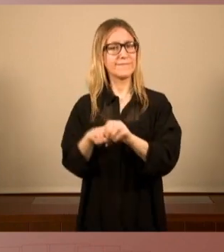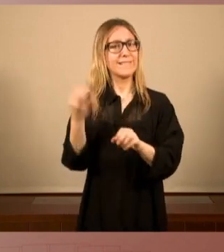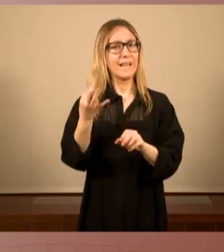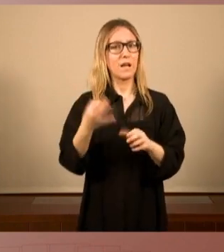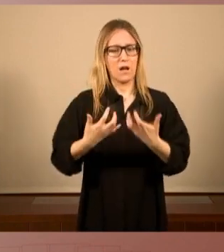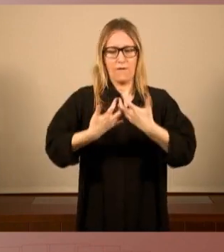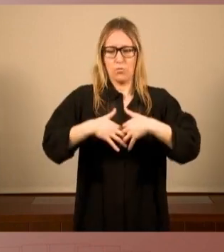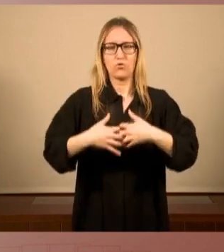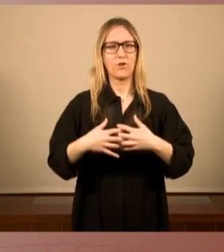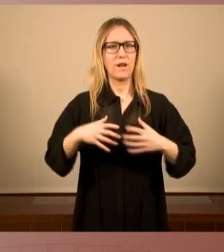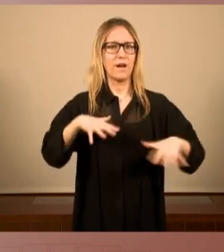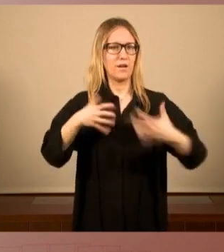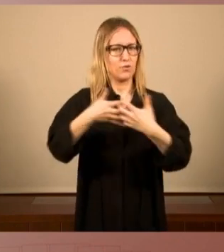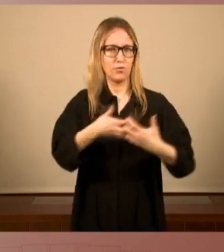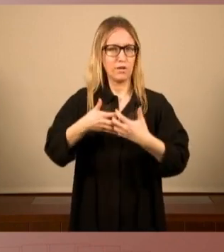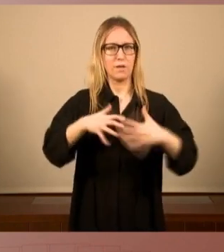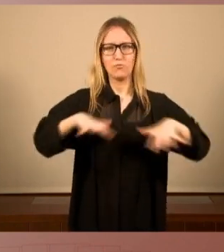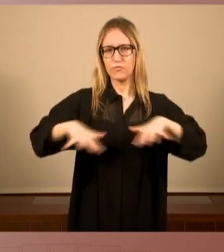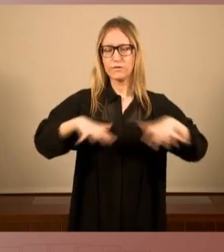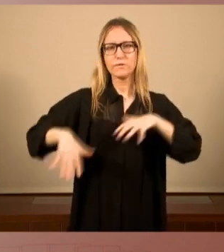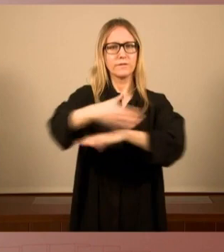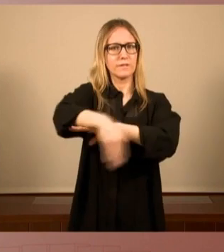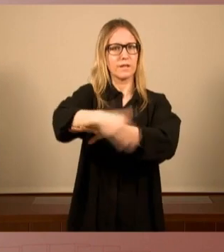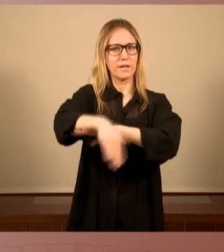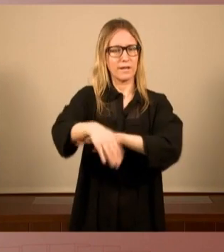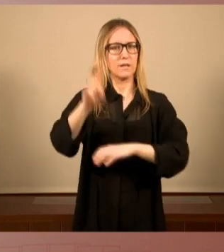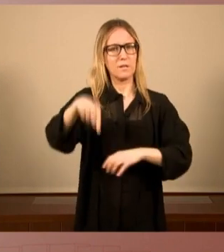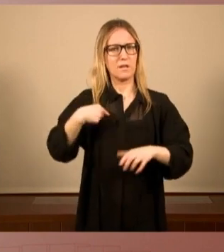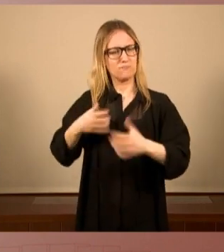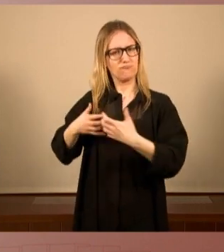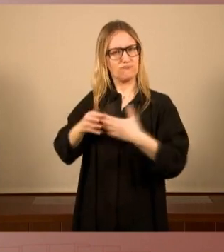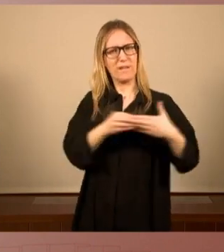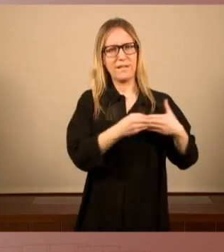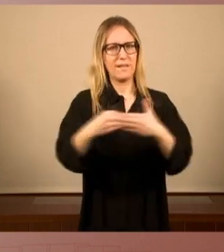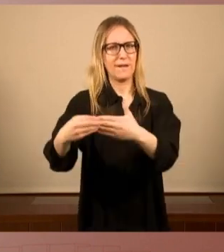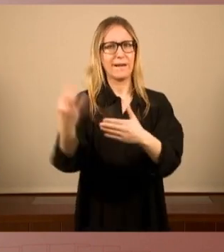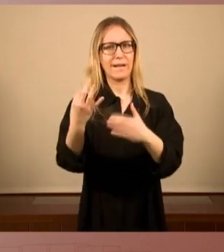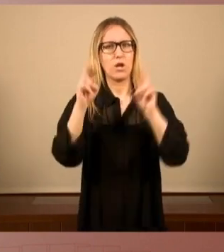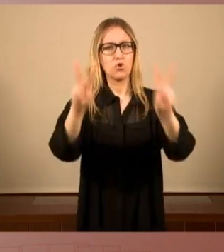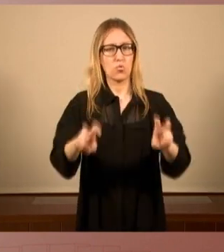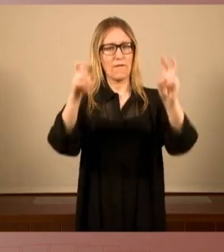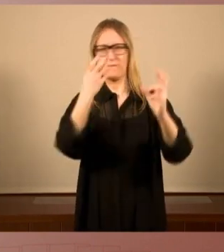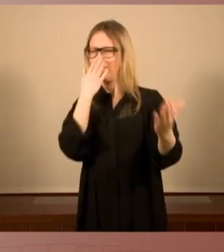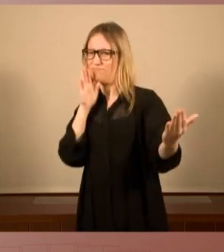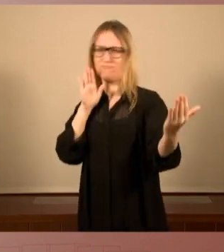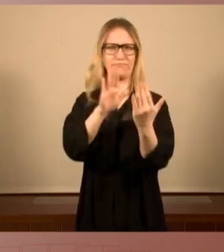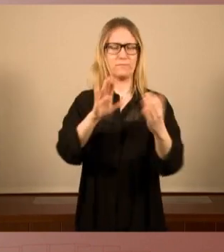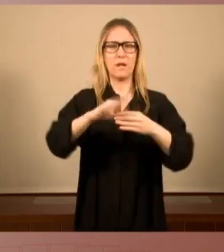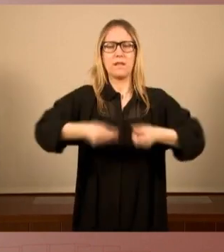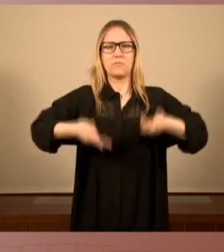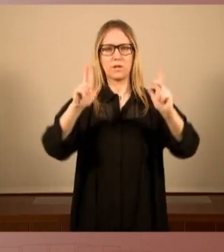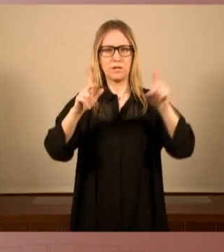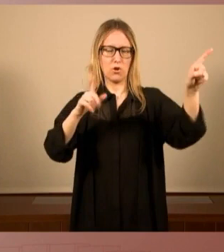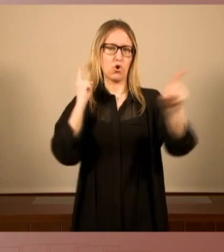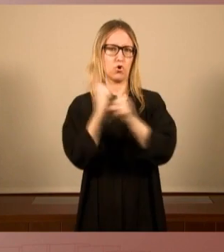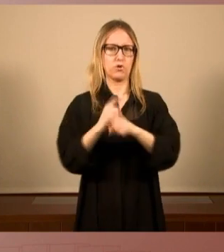i de mobilització al carrer a ser punta d'allà d'un nou embat democràtic contra l'estat per contribuir a